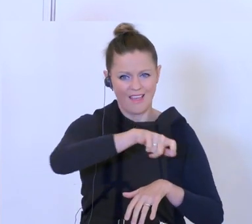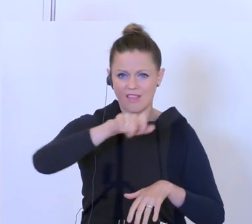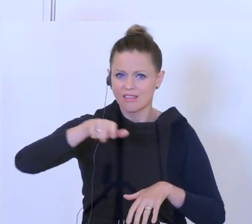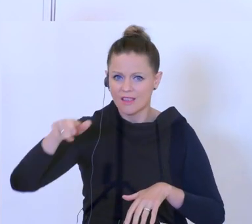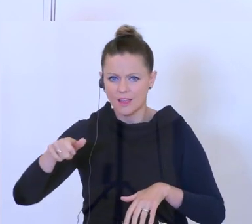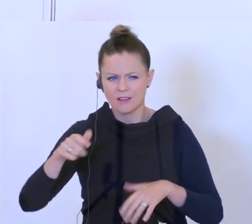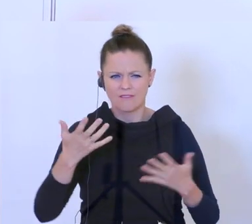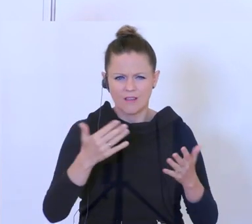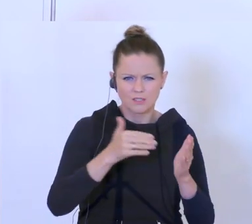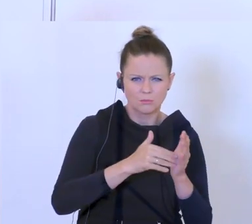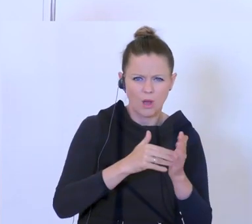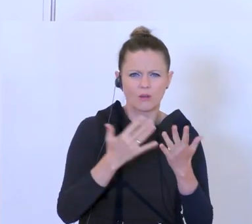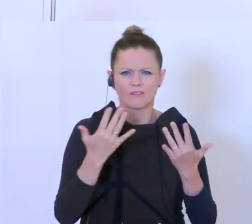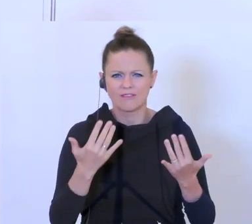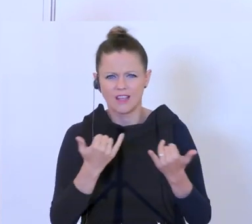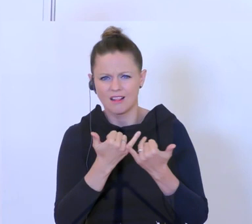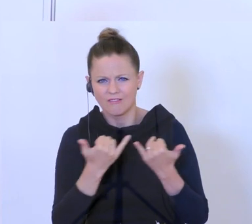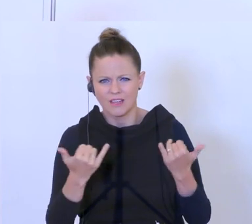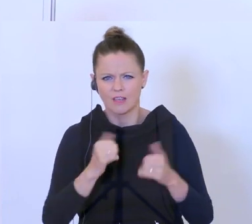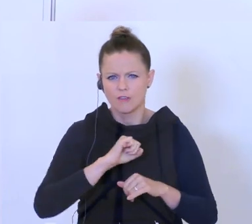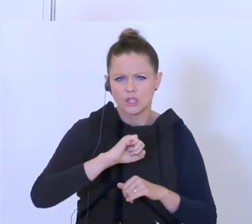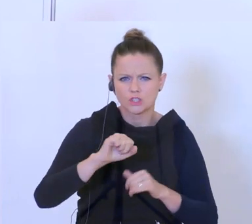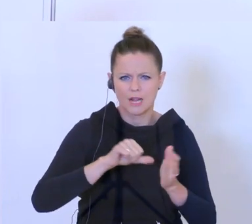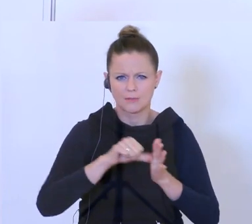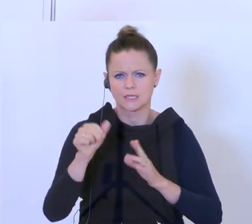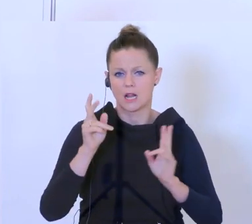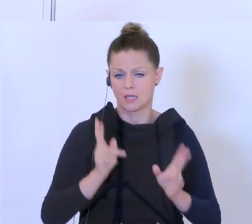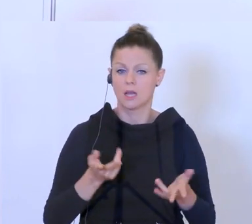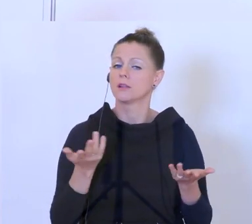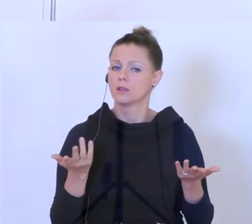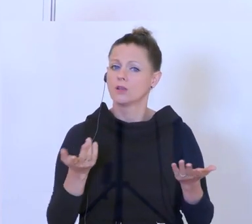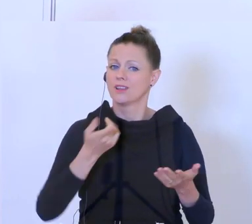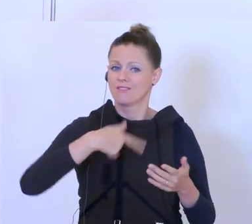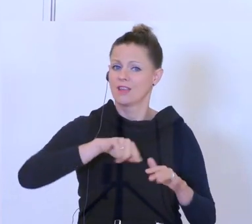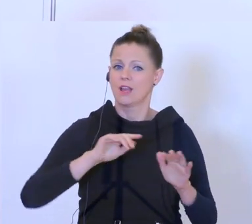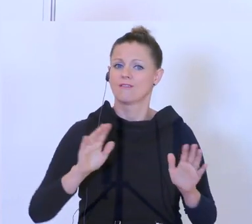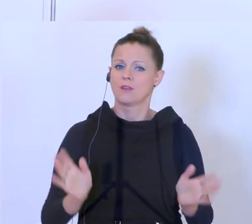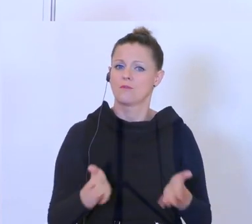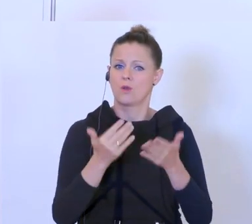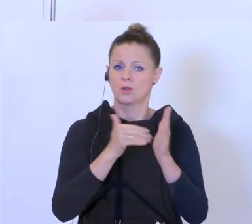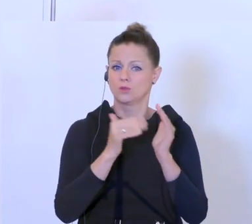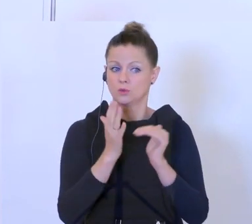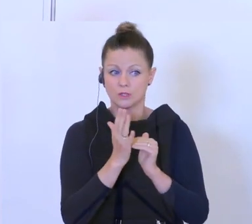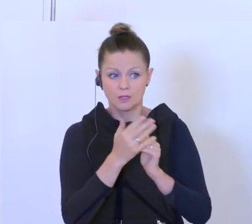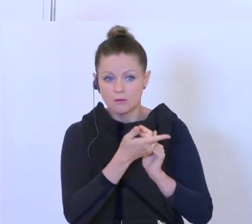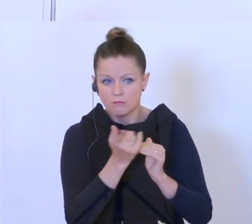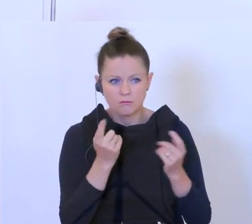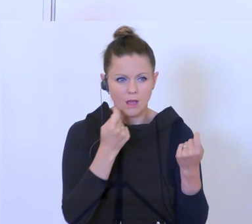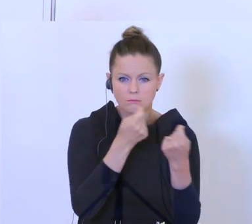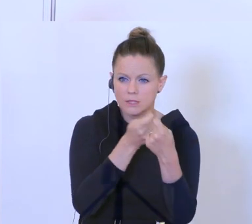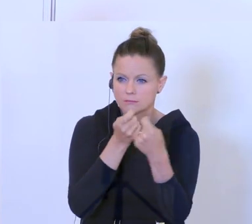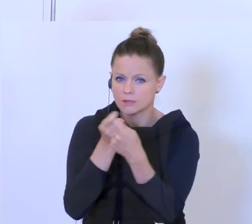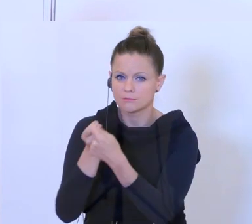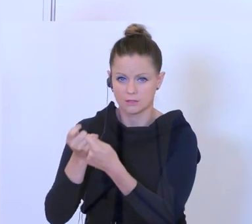wer kann in welcher Geschwindigkeit wo auszahlen. Wir wollen ja die Fördersystematiken abstimmen. Wir wollen sie auch im